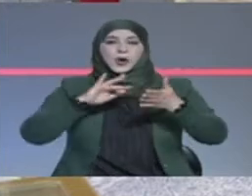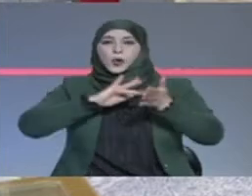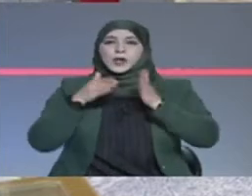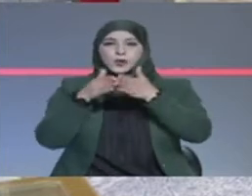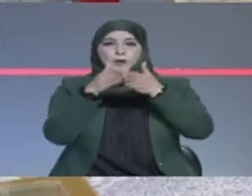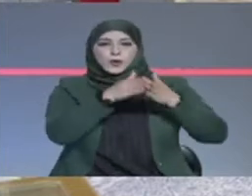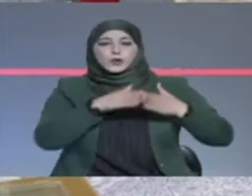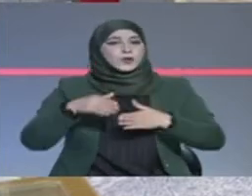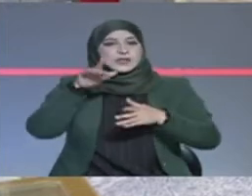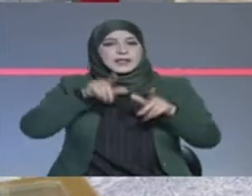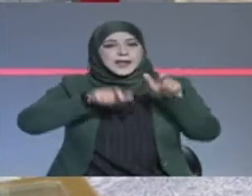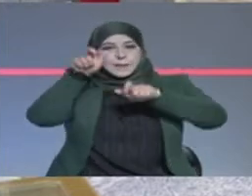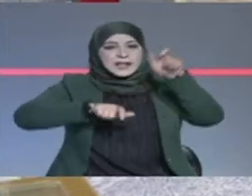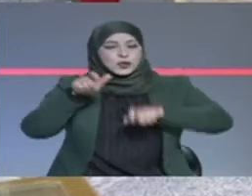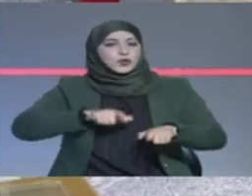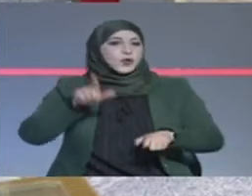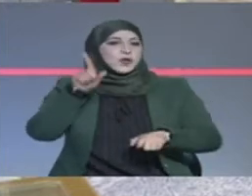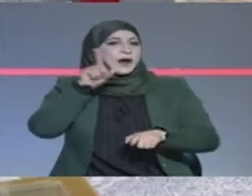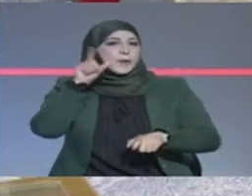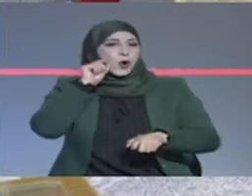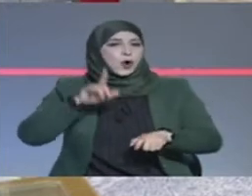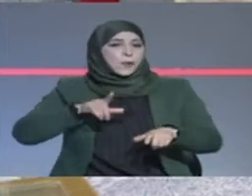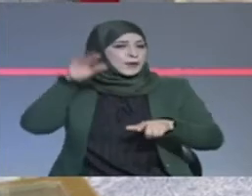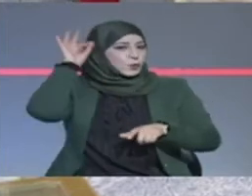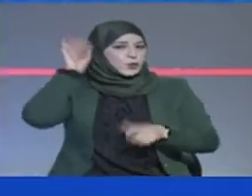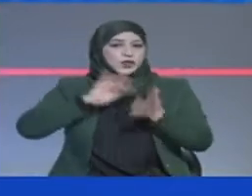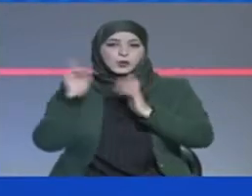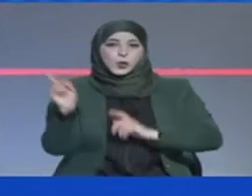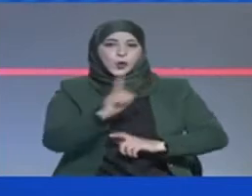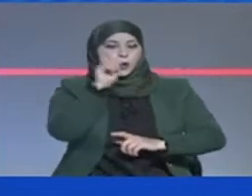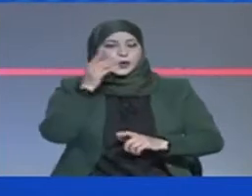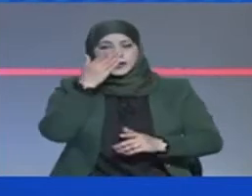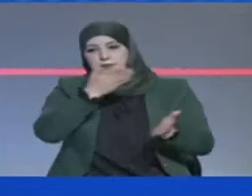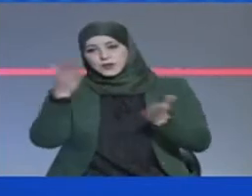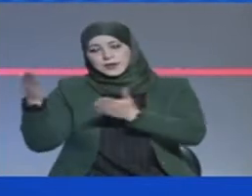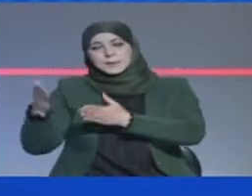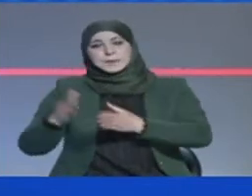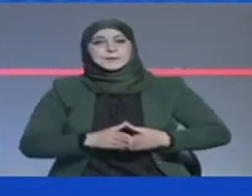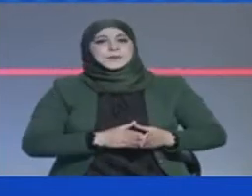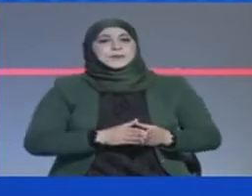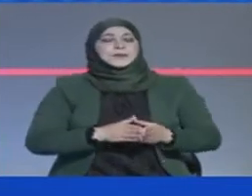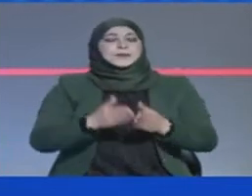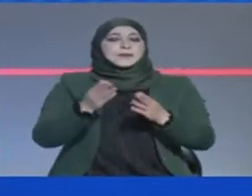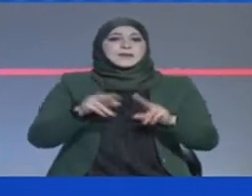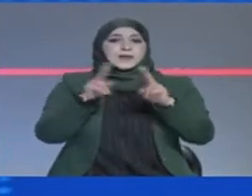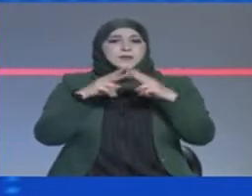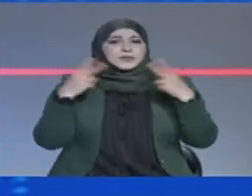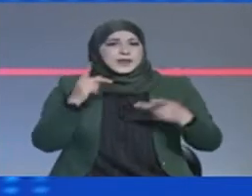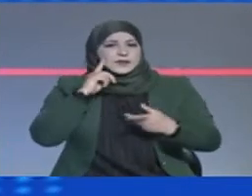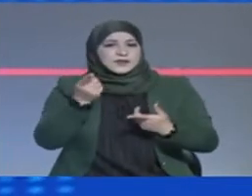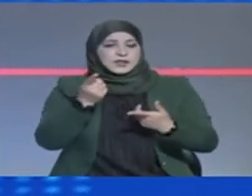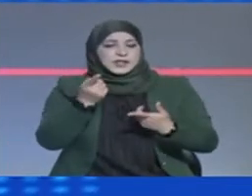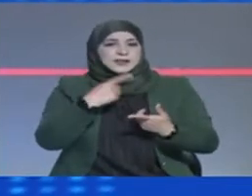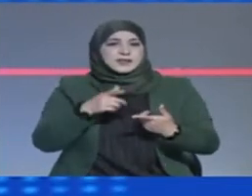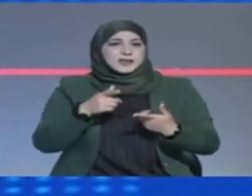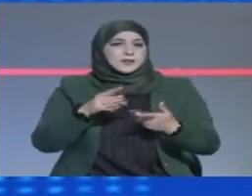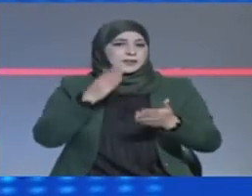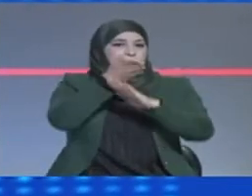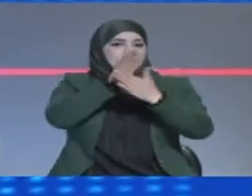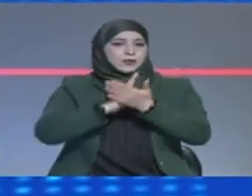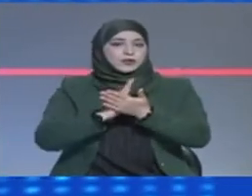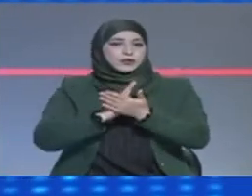التونسيين والتونسيات بكلهم وفي شتر جريدة صحراوي الفاتن مشروع